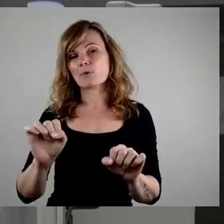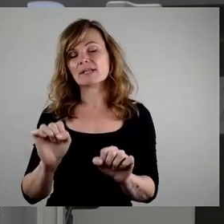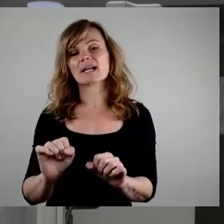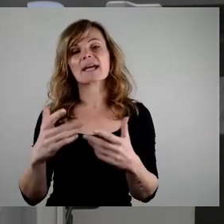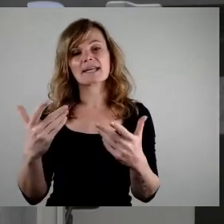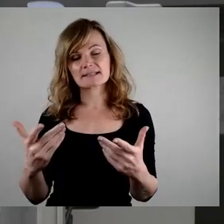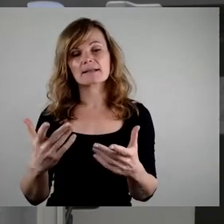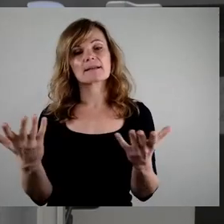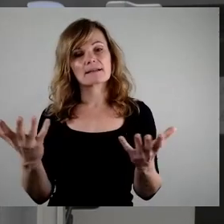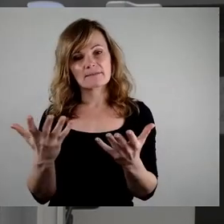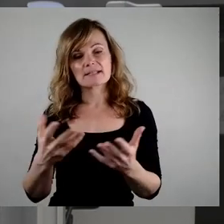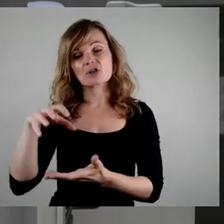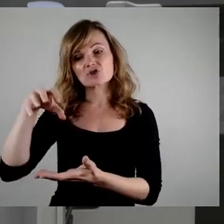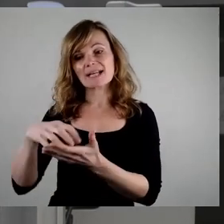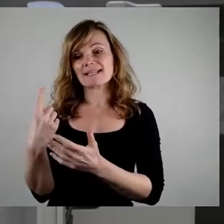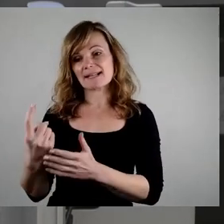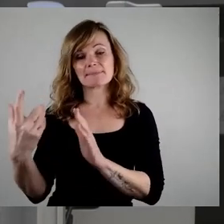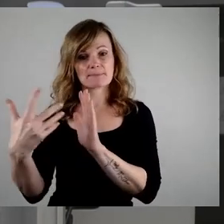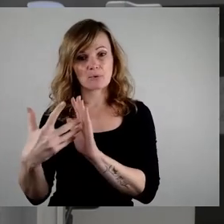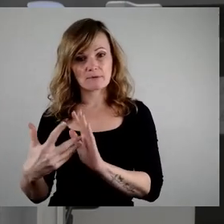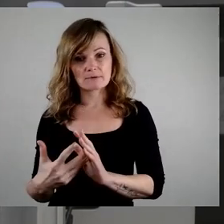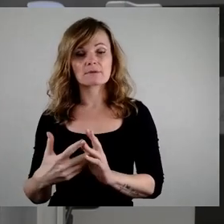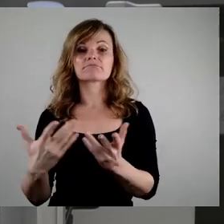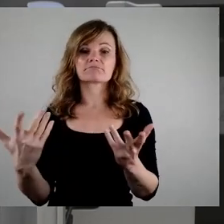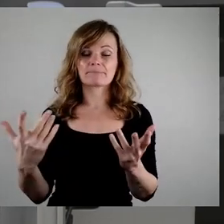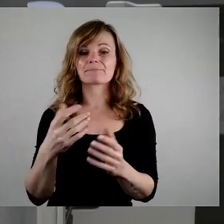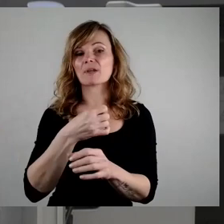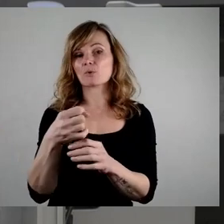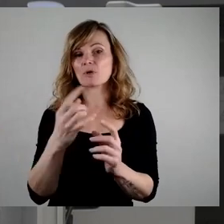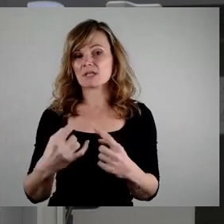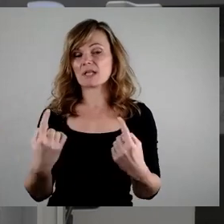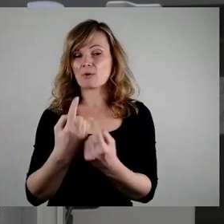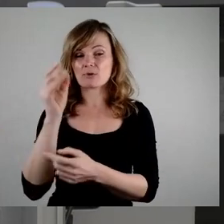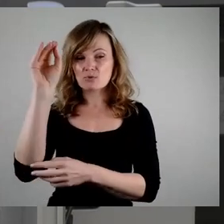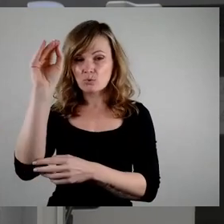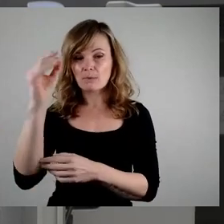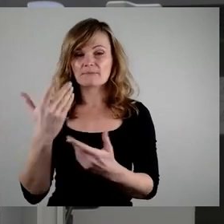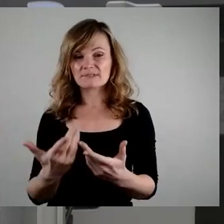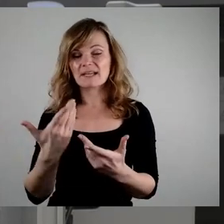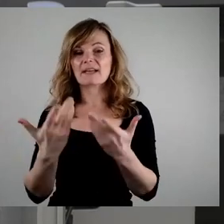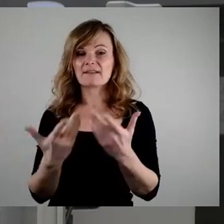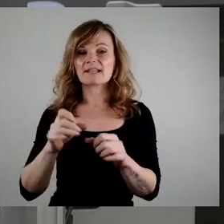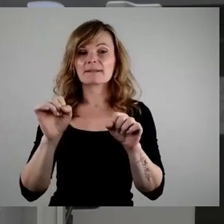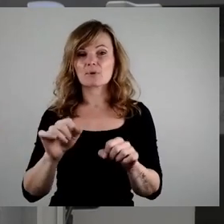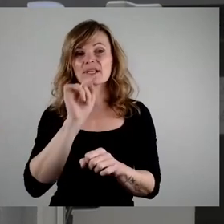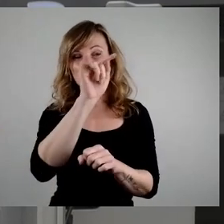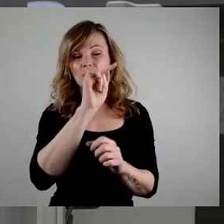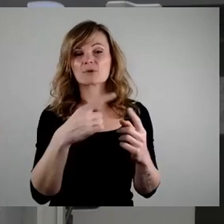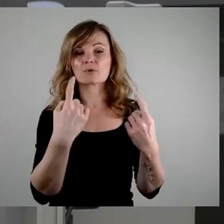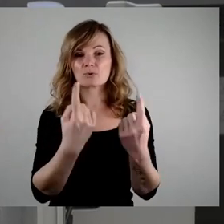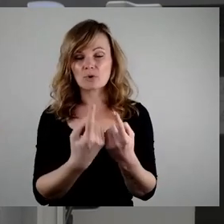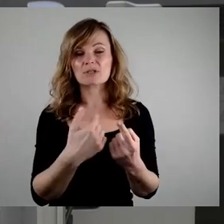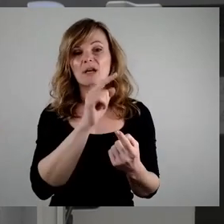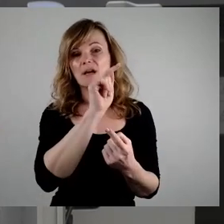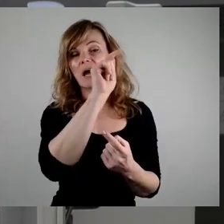geprüft, ob künftig die Küchenräume der Auslagerungsobjekte umfänglich ausgestattet werden können.